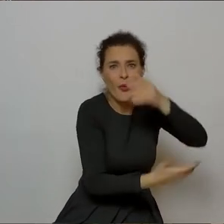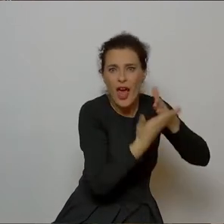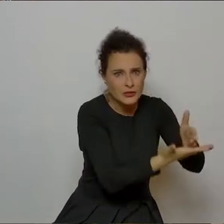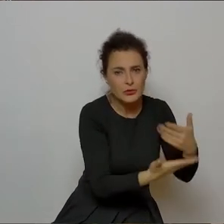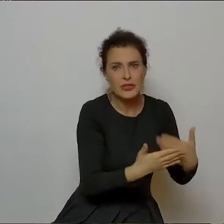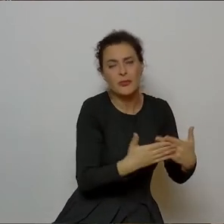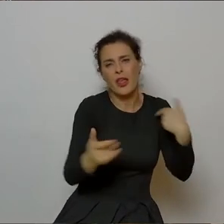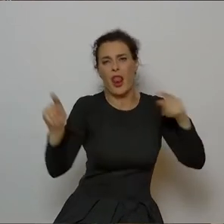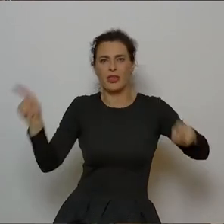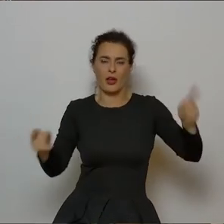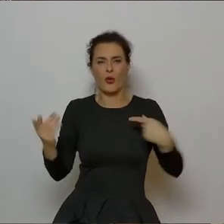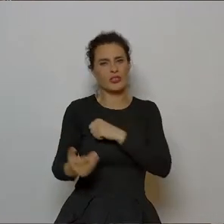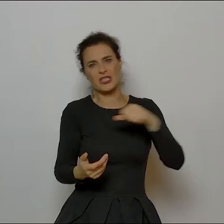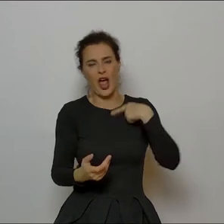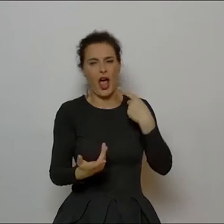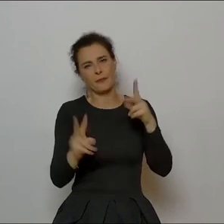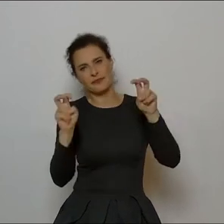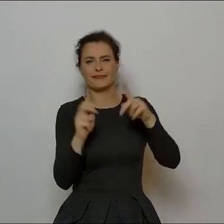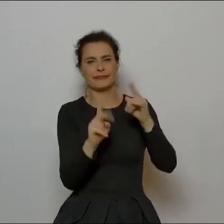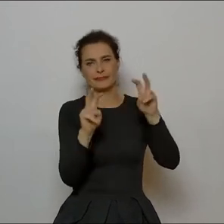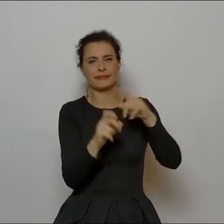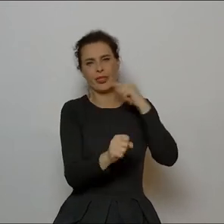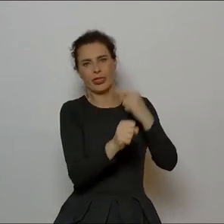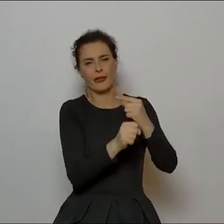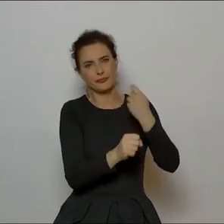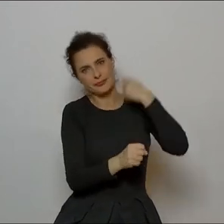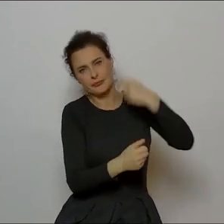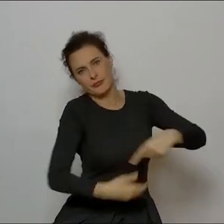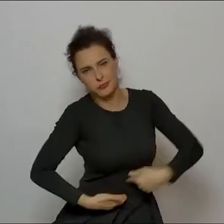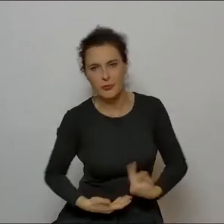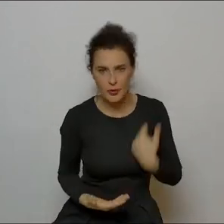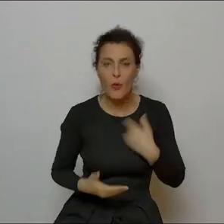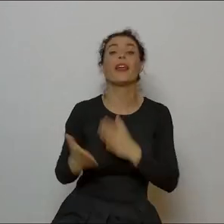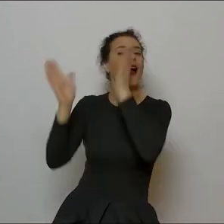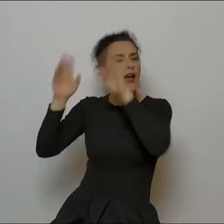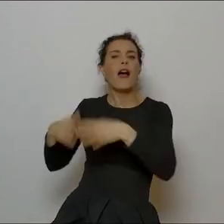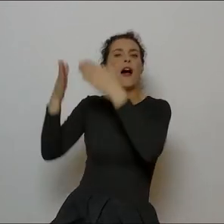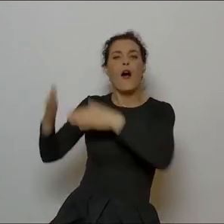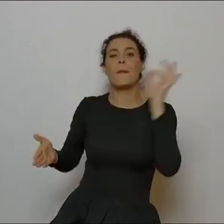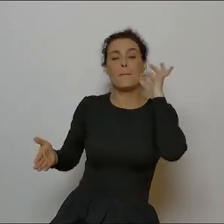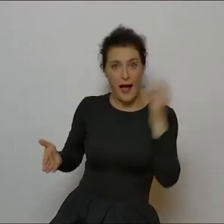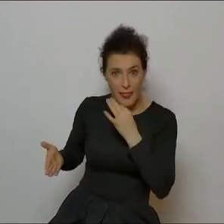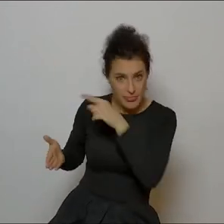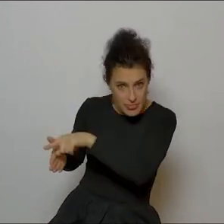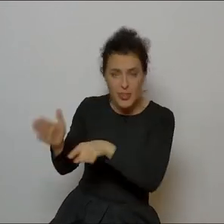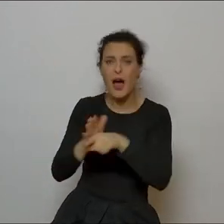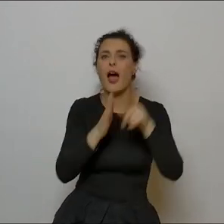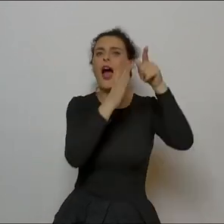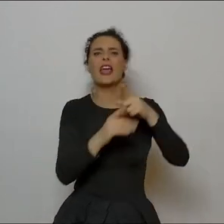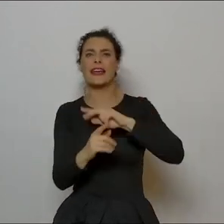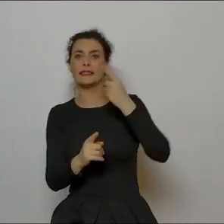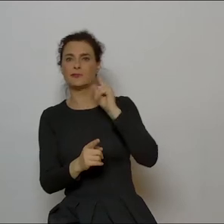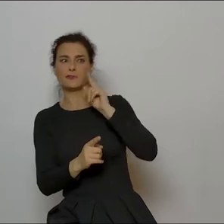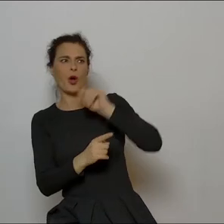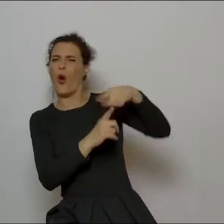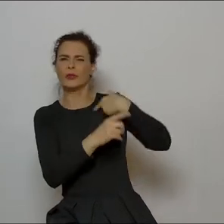ktoś inny powiedzie. No w każdym razie jest sobie panna, jest Grodny, który nie znosi tego Rytigera